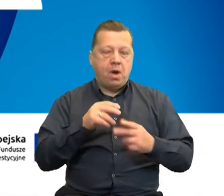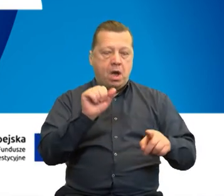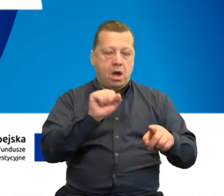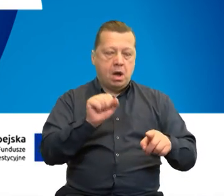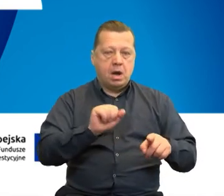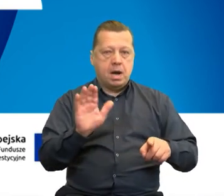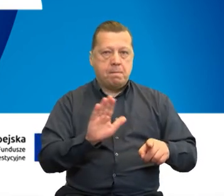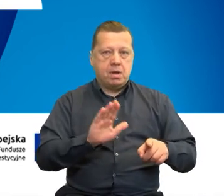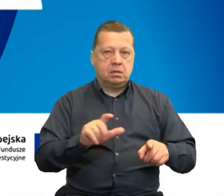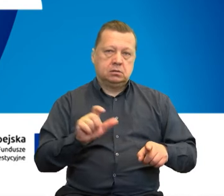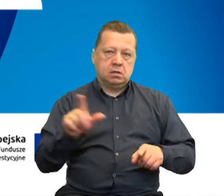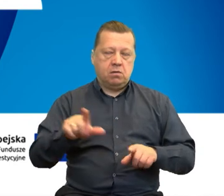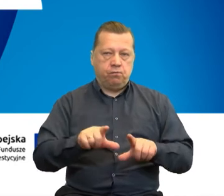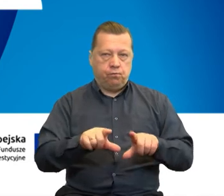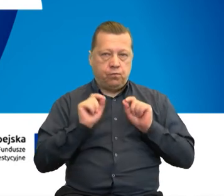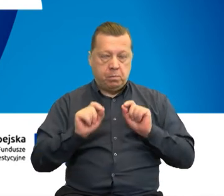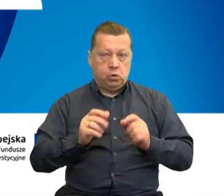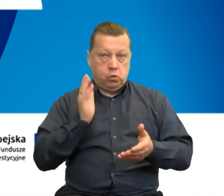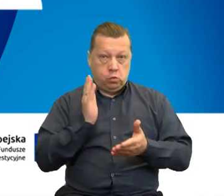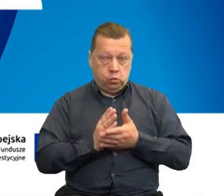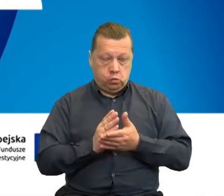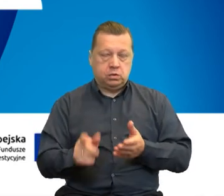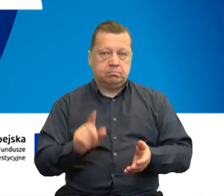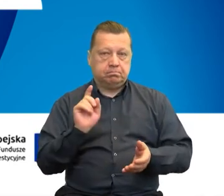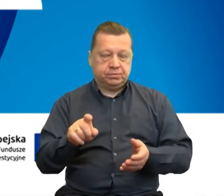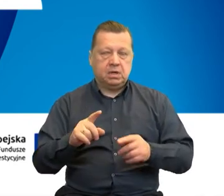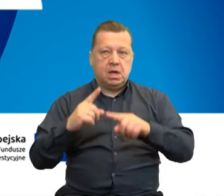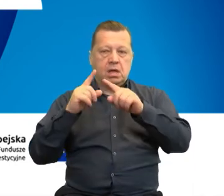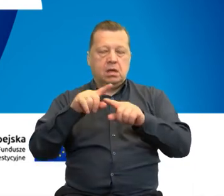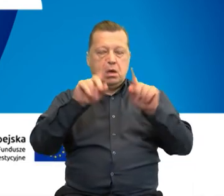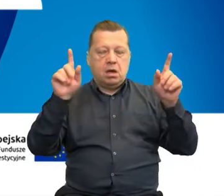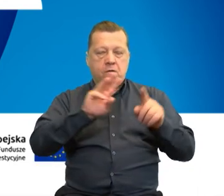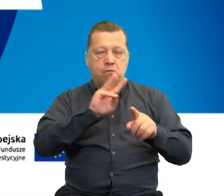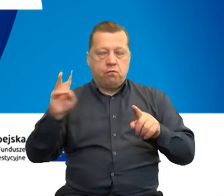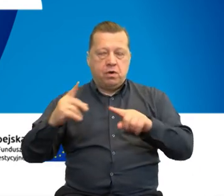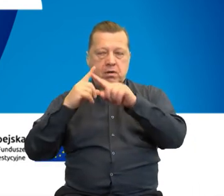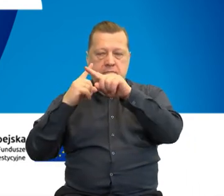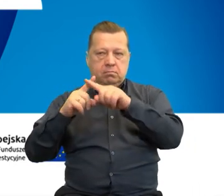albo B, albo C, a następnie prosimy o zamknięcie okna przeglądarki.